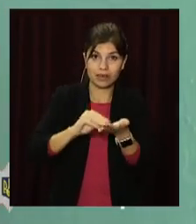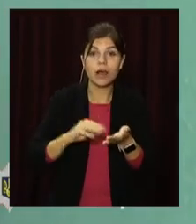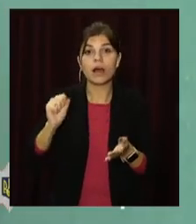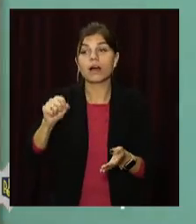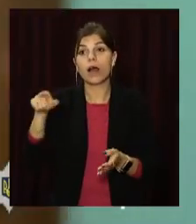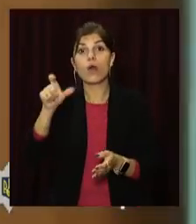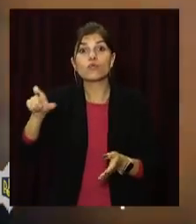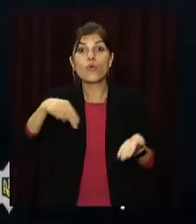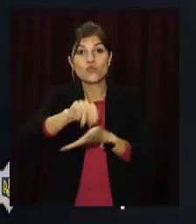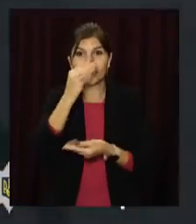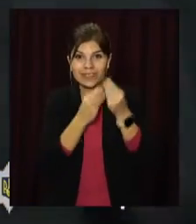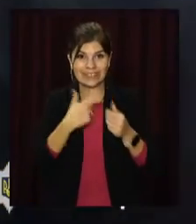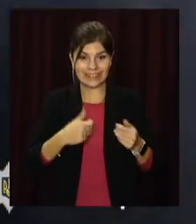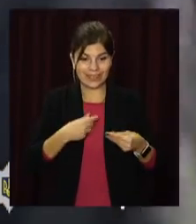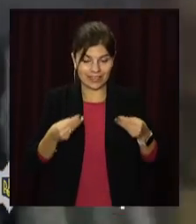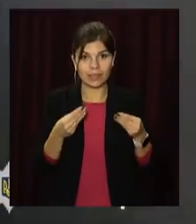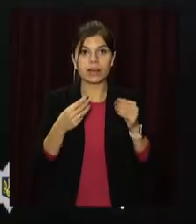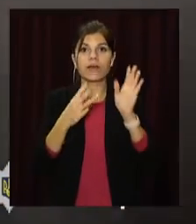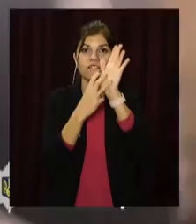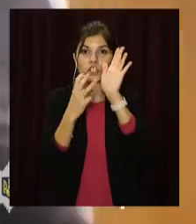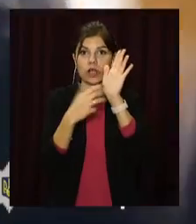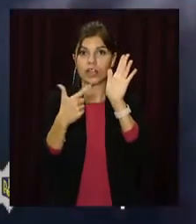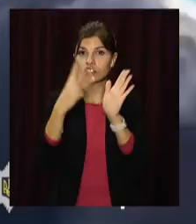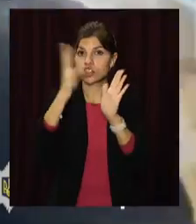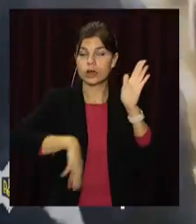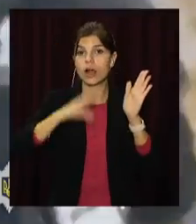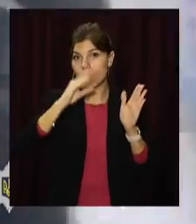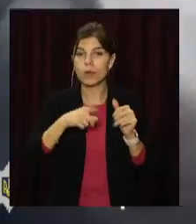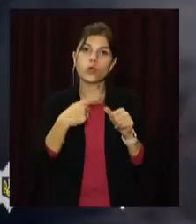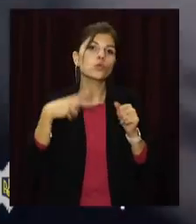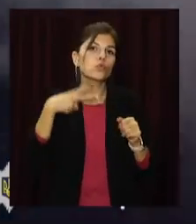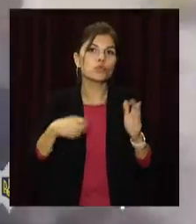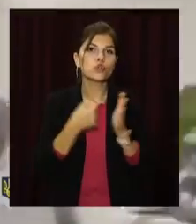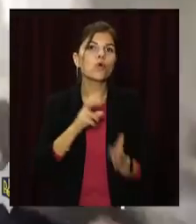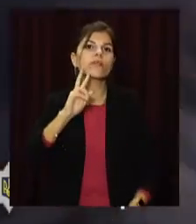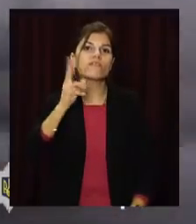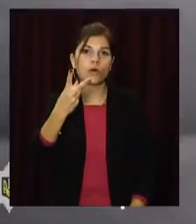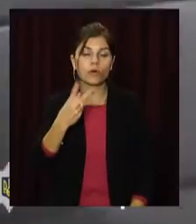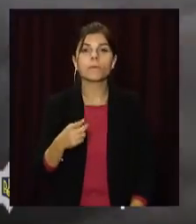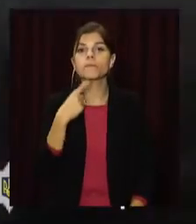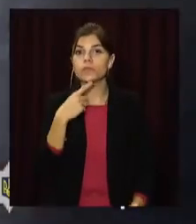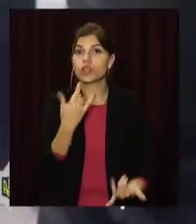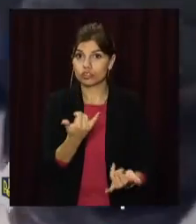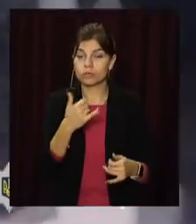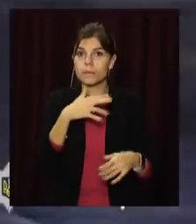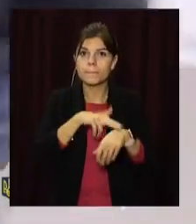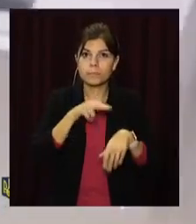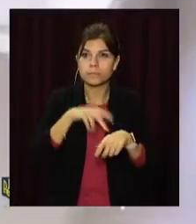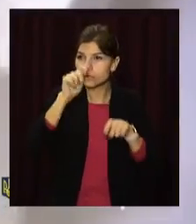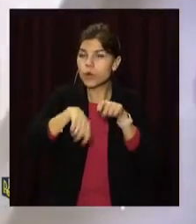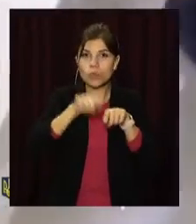850 гривень або до 2 років ув'язнення. Наразі в Україні справжність сертифікату перевіряють 1200